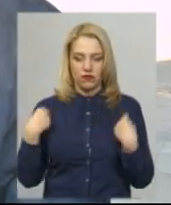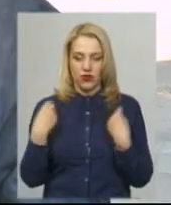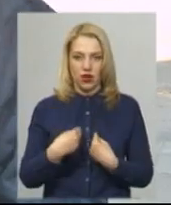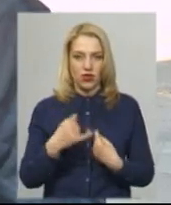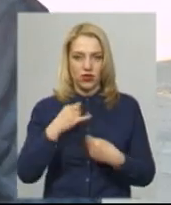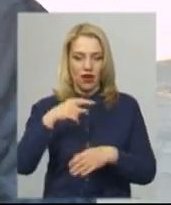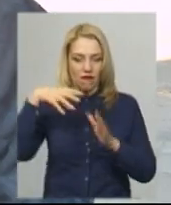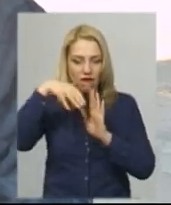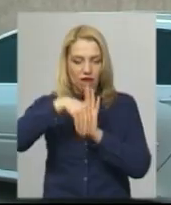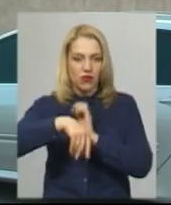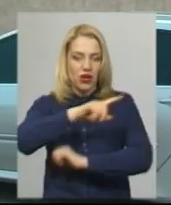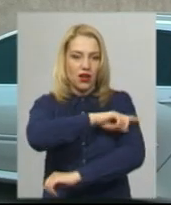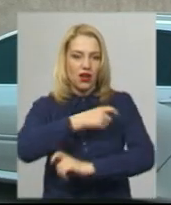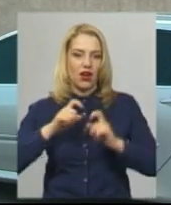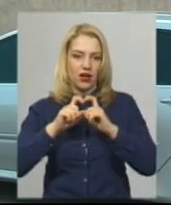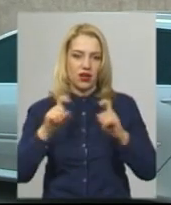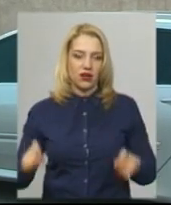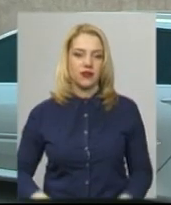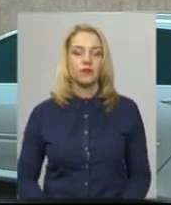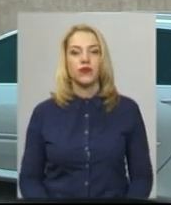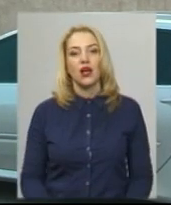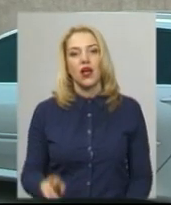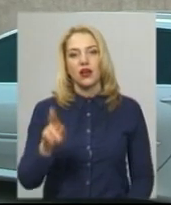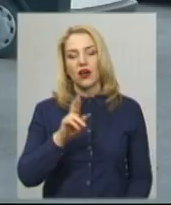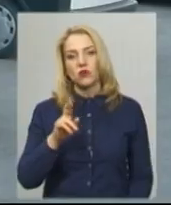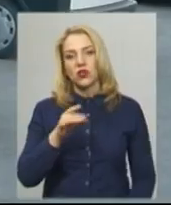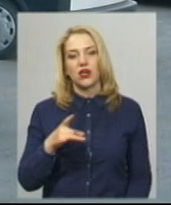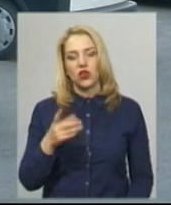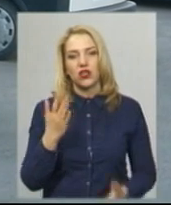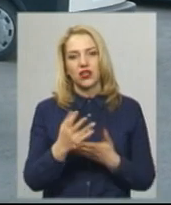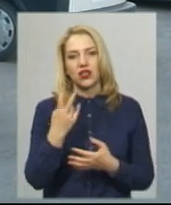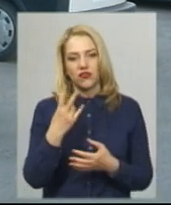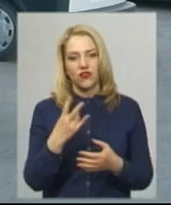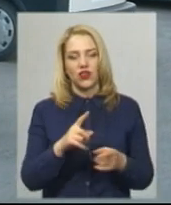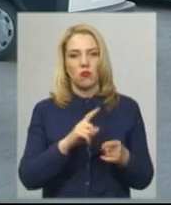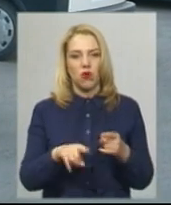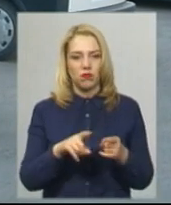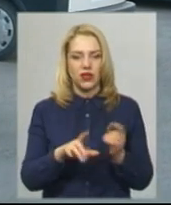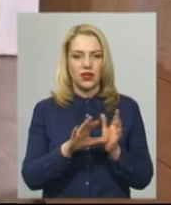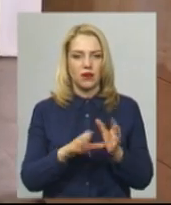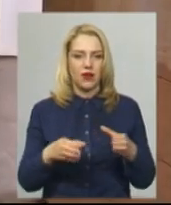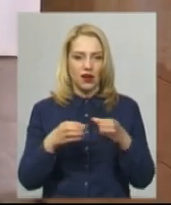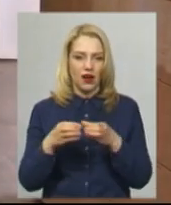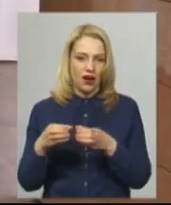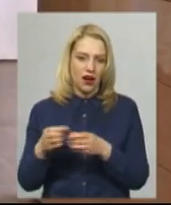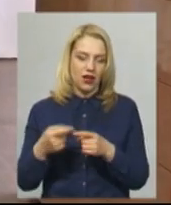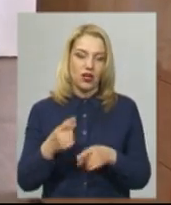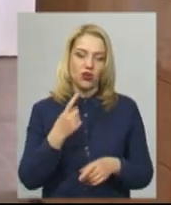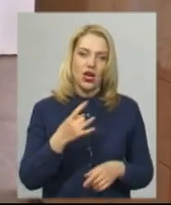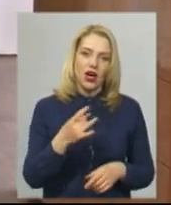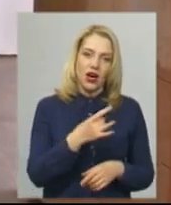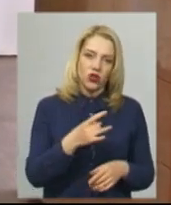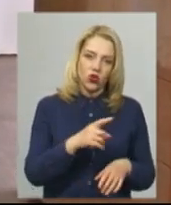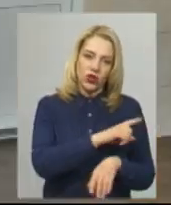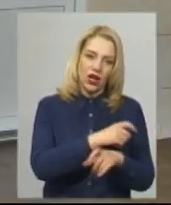збираємо машин. Лікар і я. У Ярмоленецькому районі створили дві мобільні бригади. Одну при районній лікарні, іншу при Центрі первинної